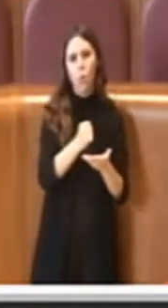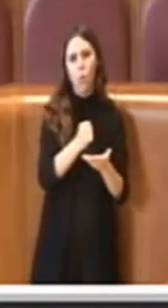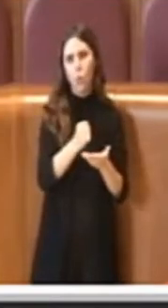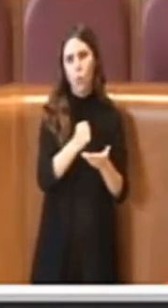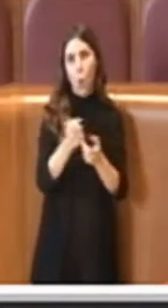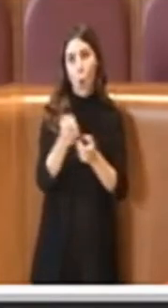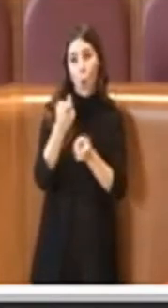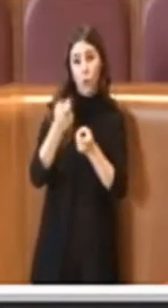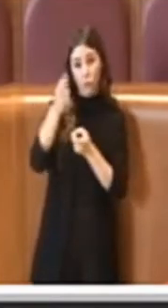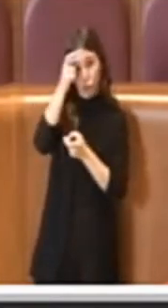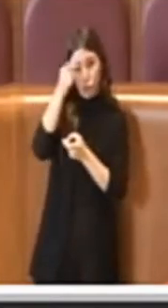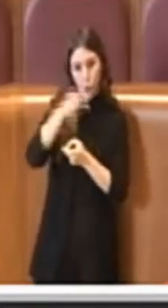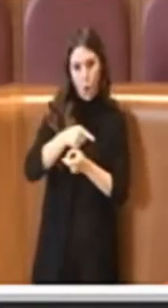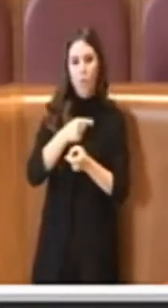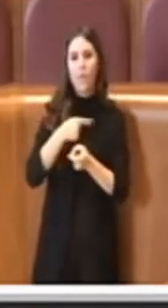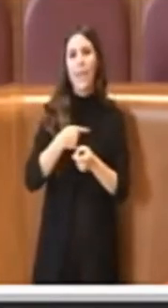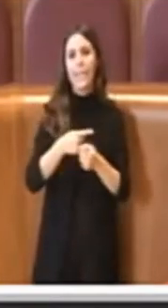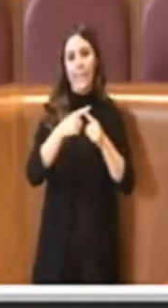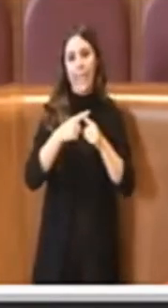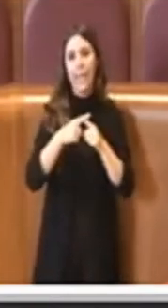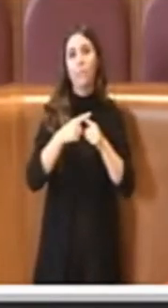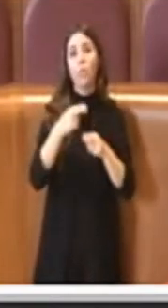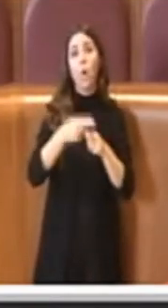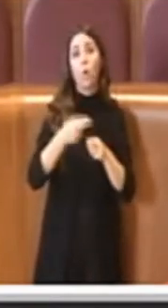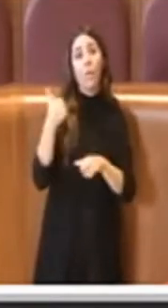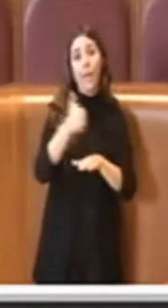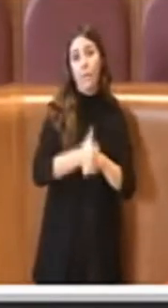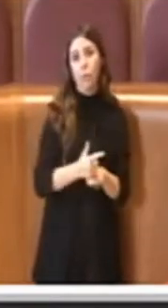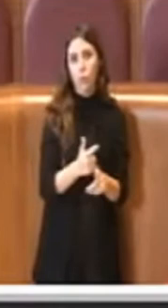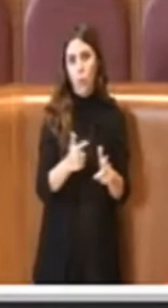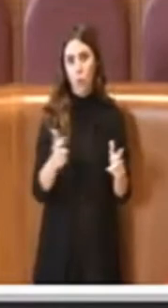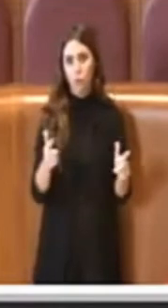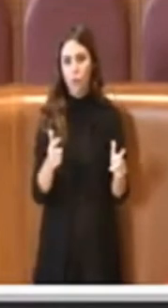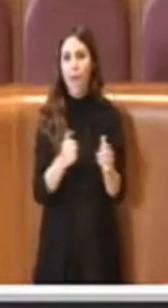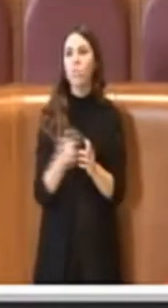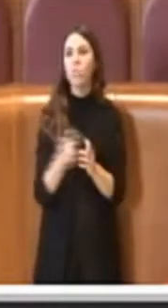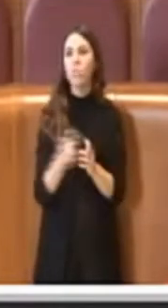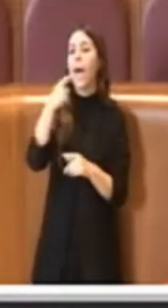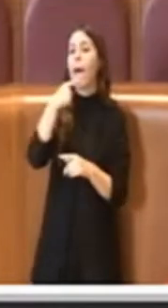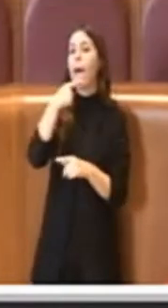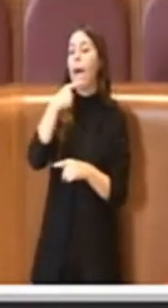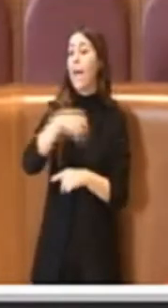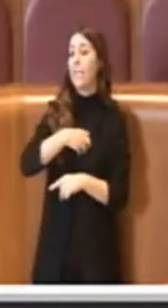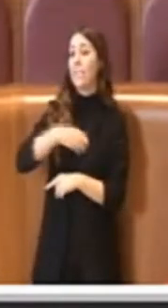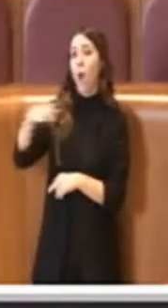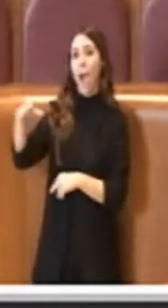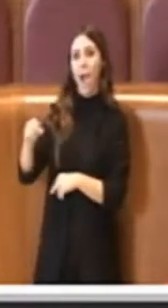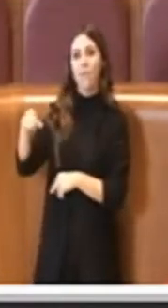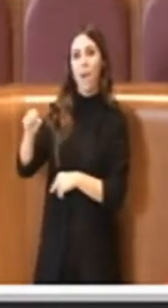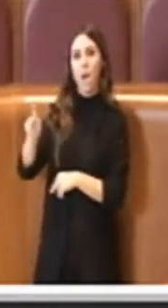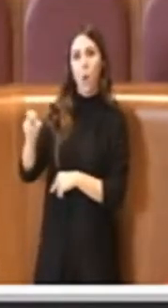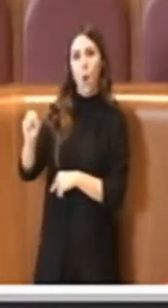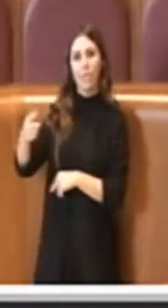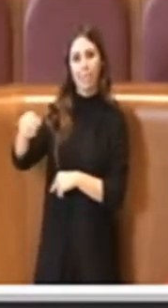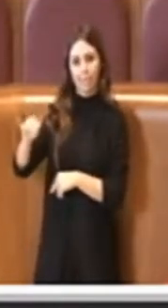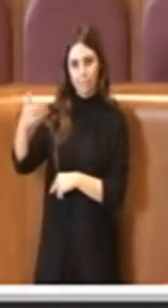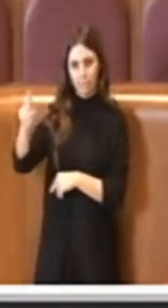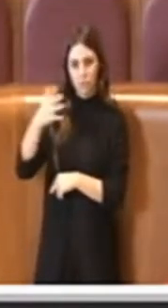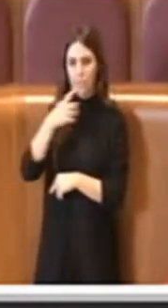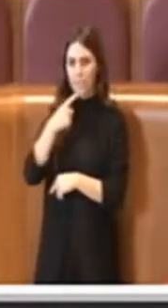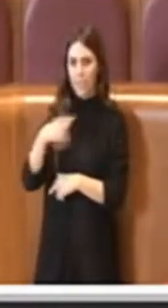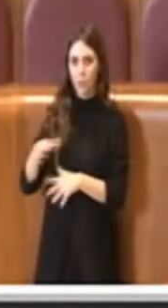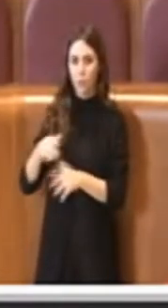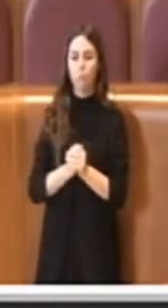governo da segretici di roma capitale come appunto ha detto l'assessore caffarotti per i mercati di rionali di roma